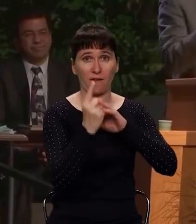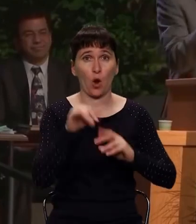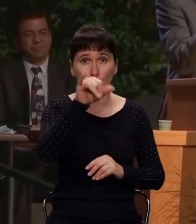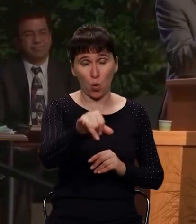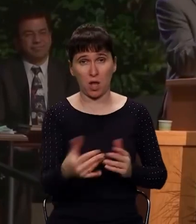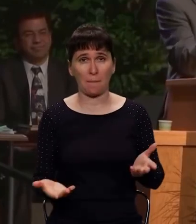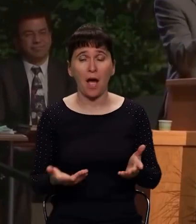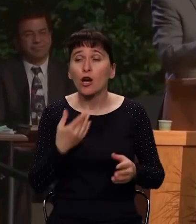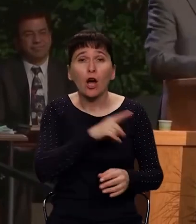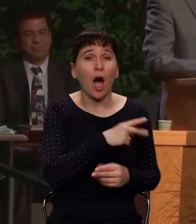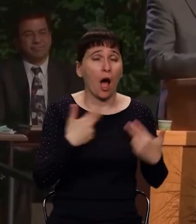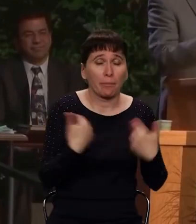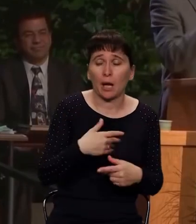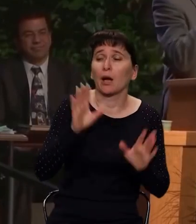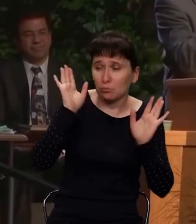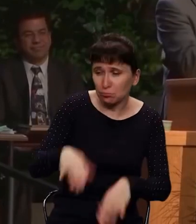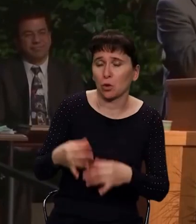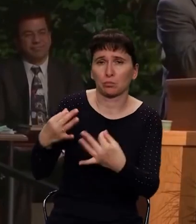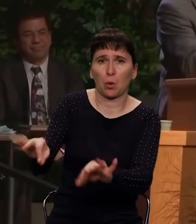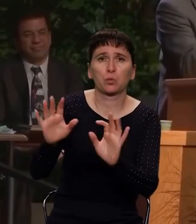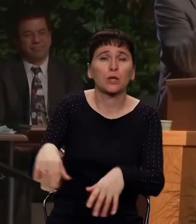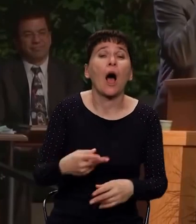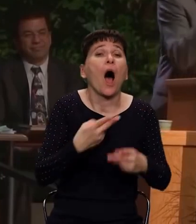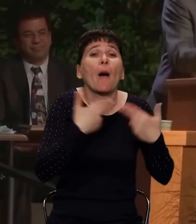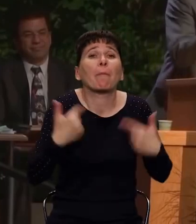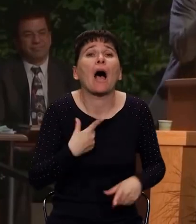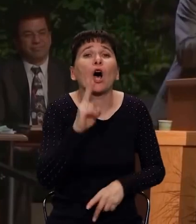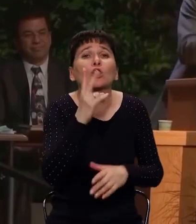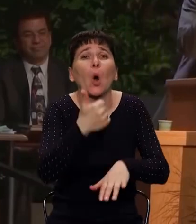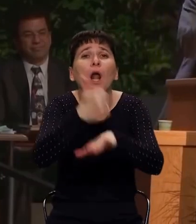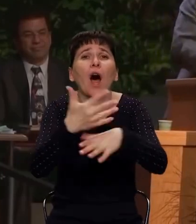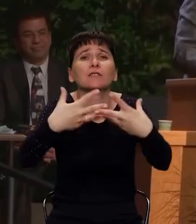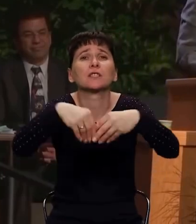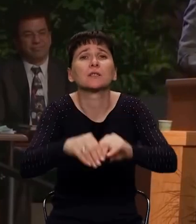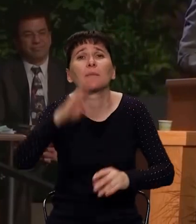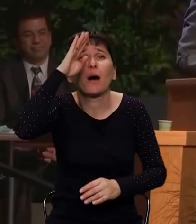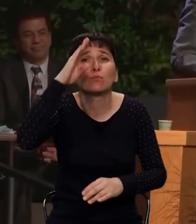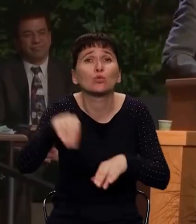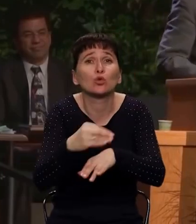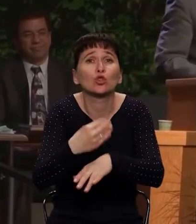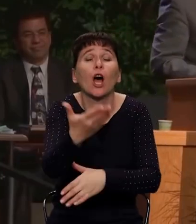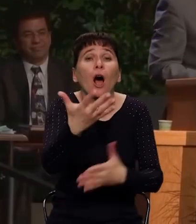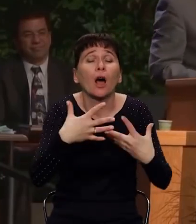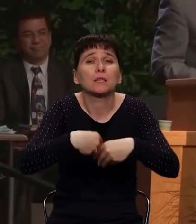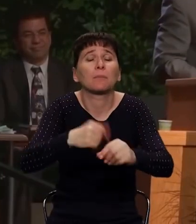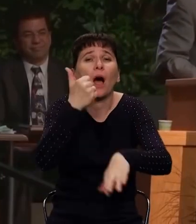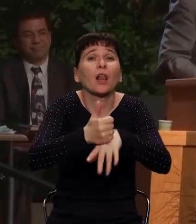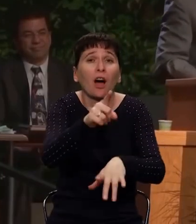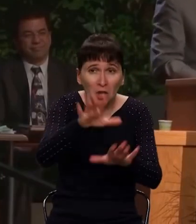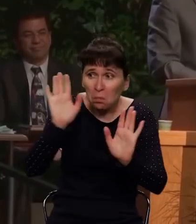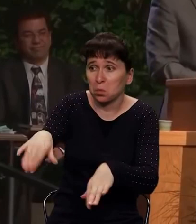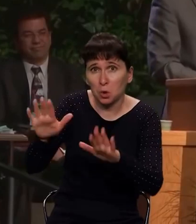Ты попускаешь, ты разрешаешь то, что не должен был разрешать. Скажите, пожалуйста,